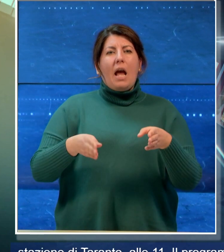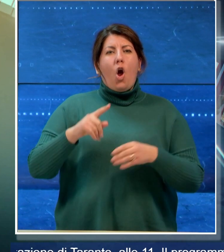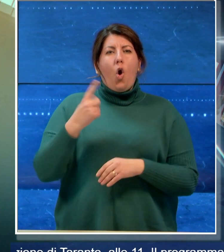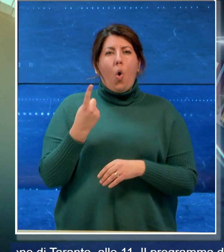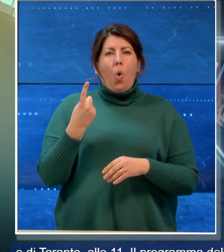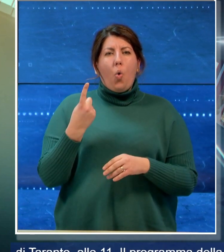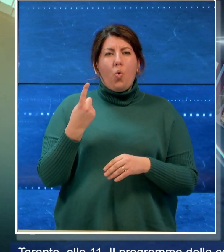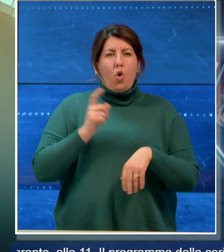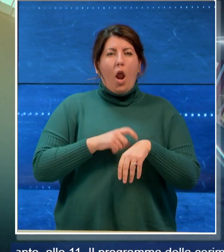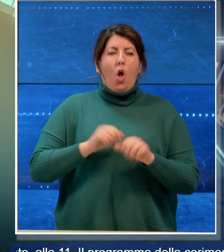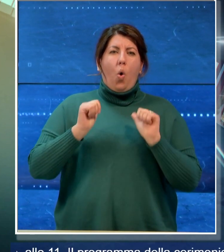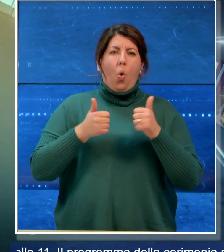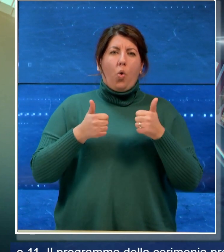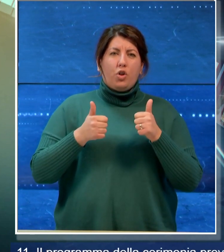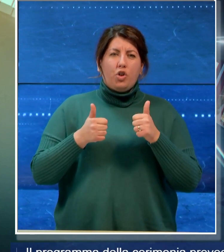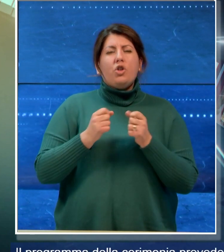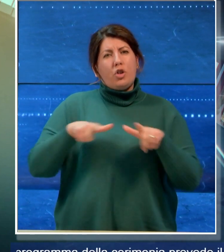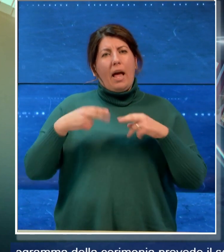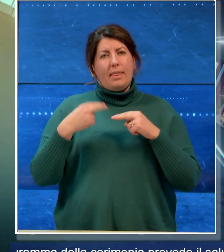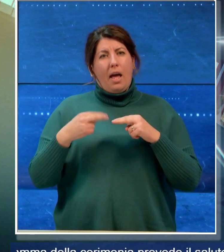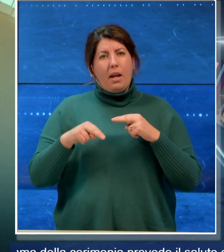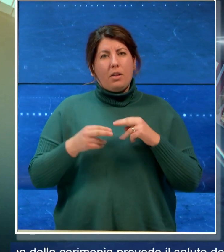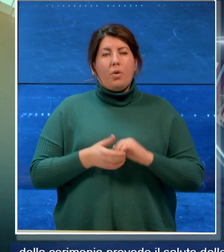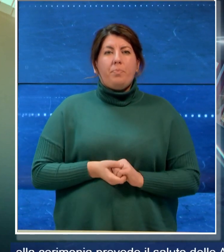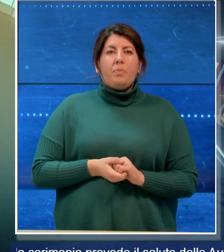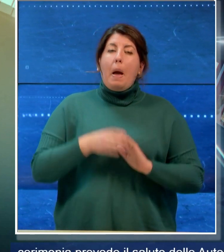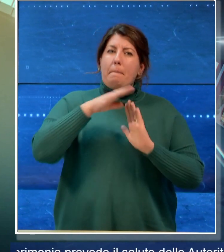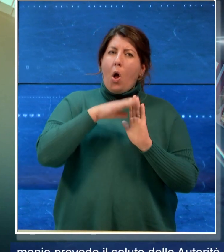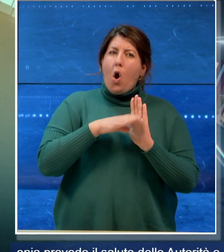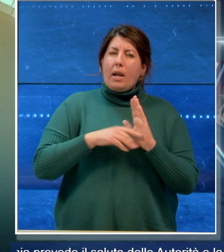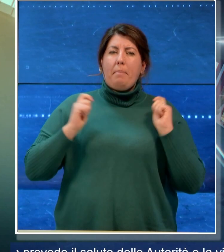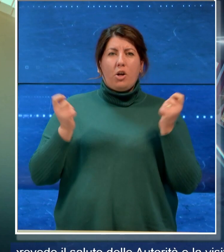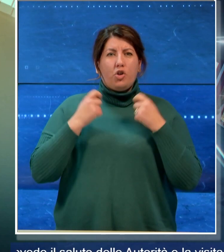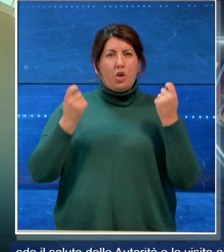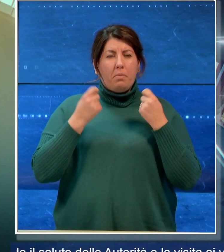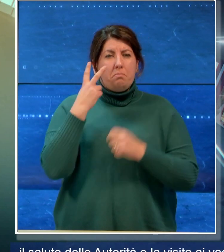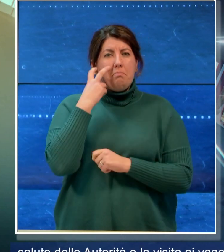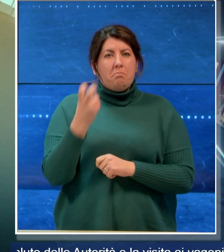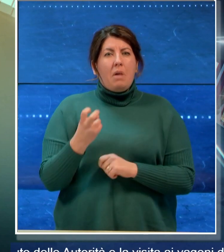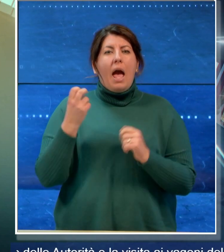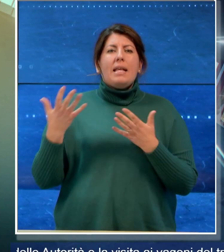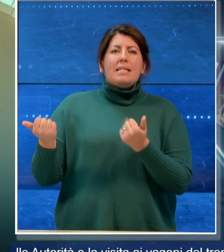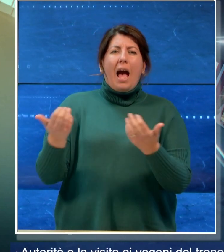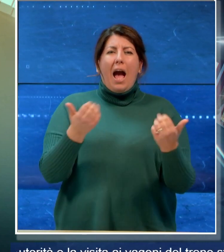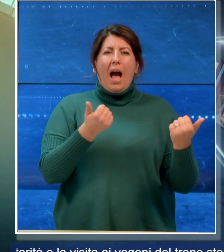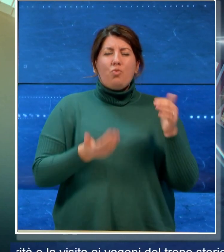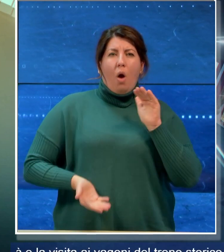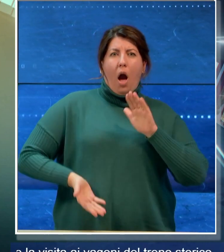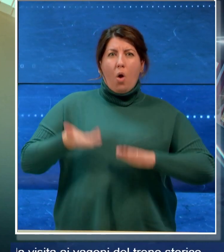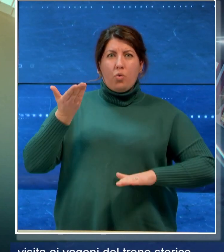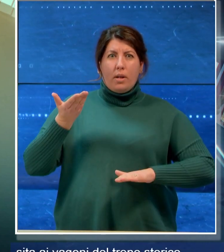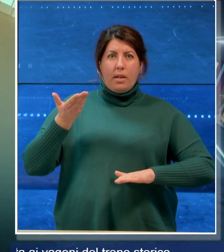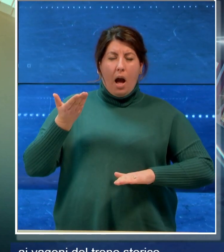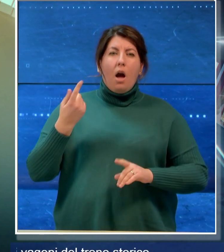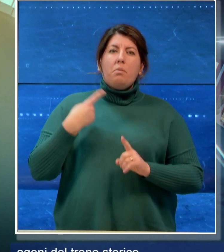il programma della cerimonia prevede il saluto delle autorità e la